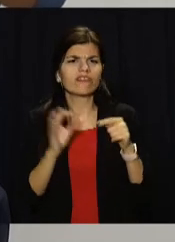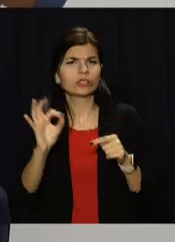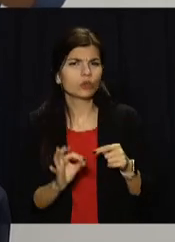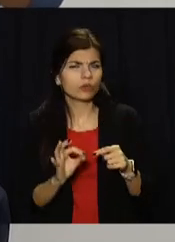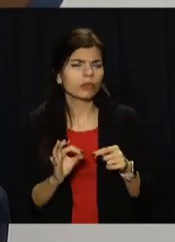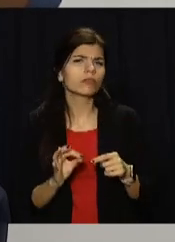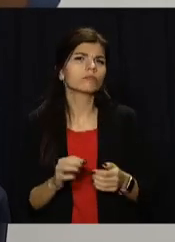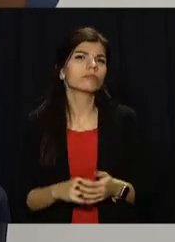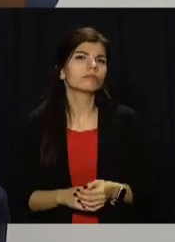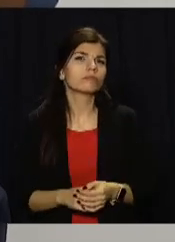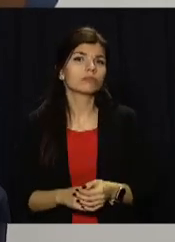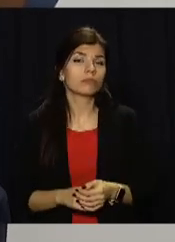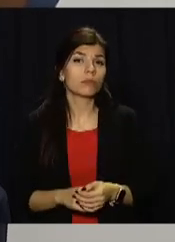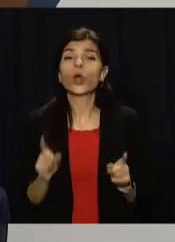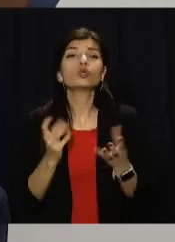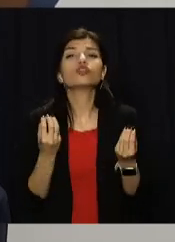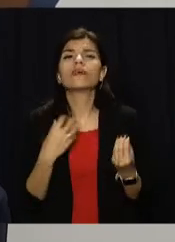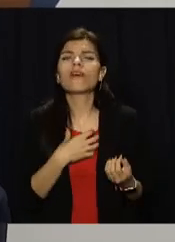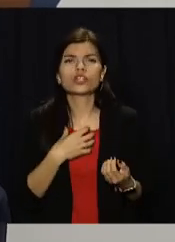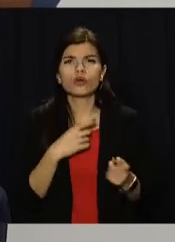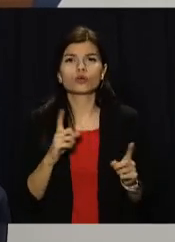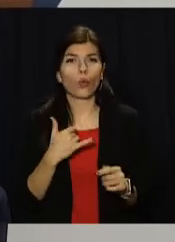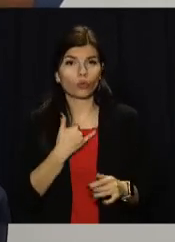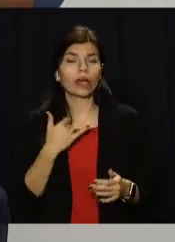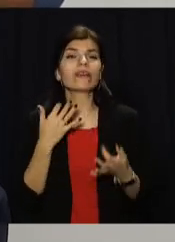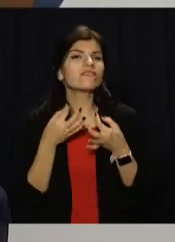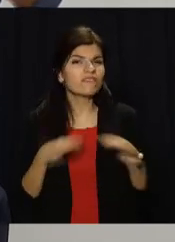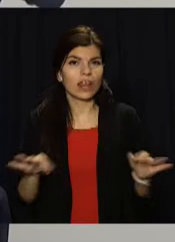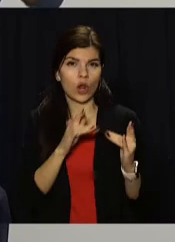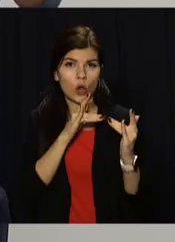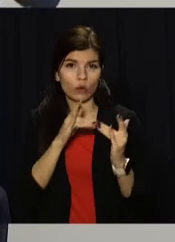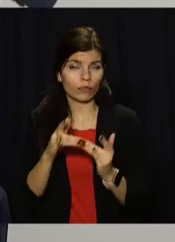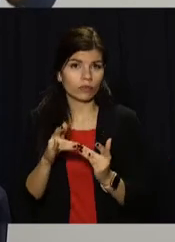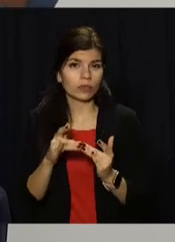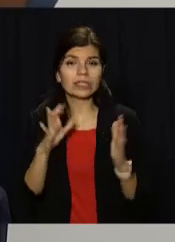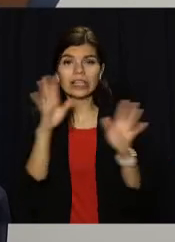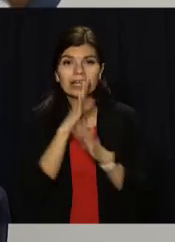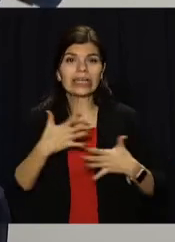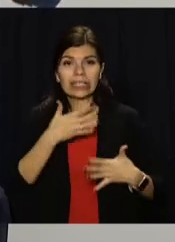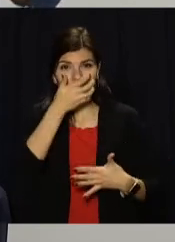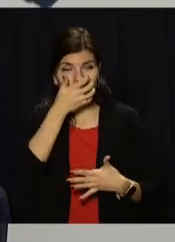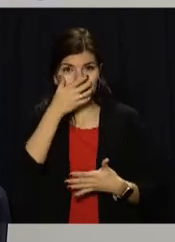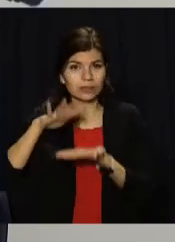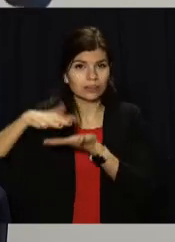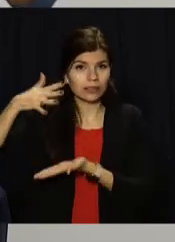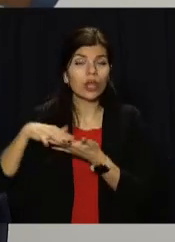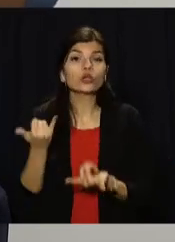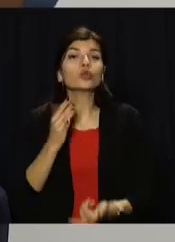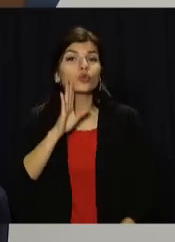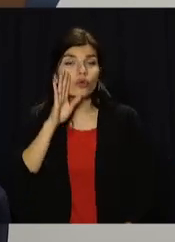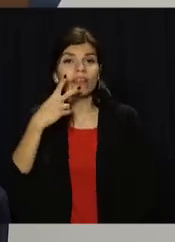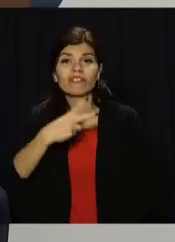Що ще важливо, що в нас вільних ліжок з кисням на сьогоднішній ранок